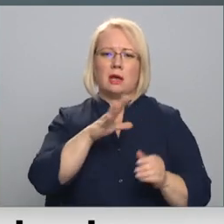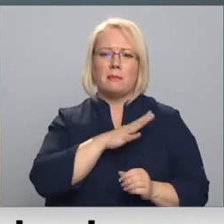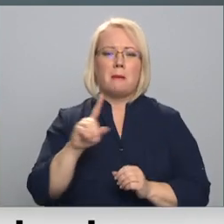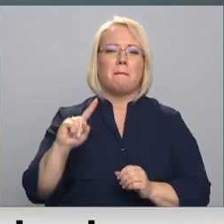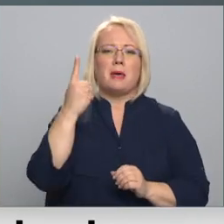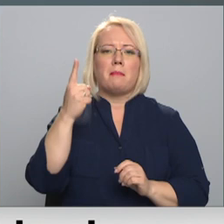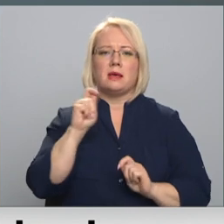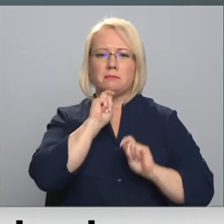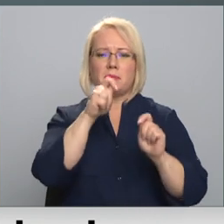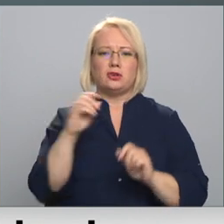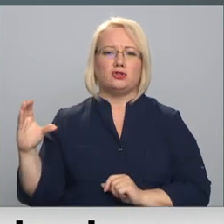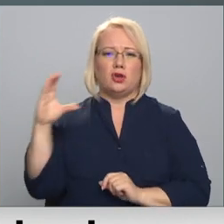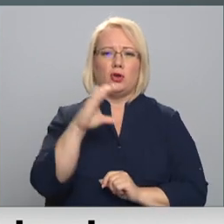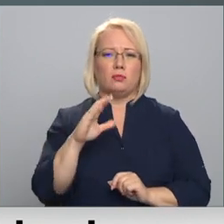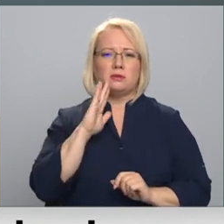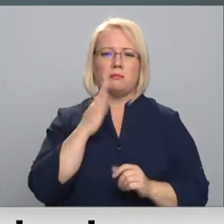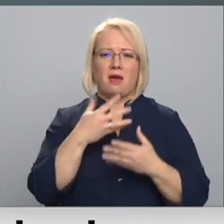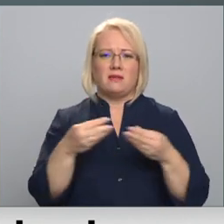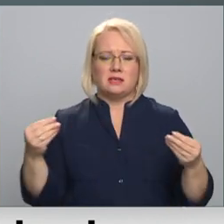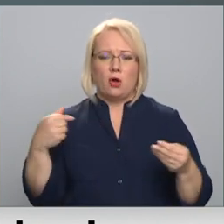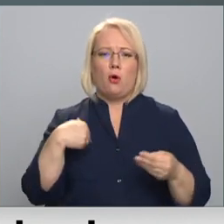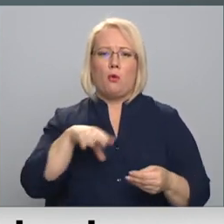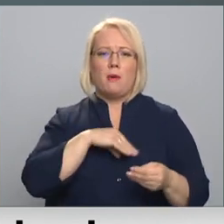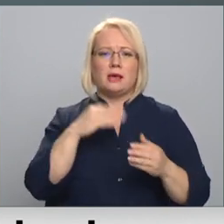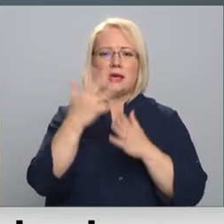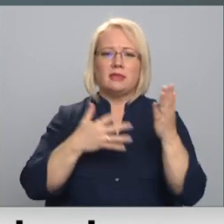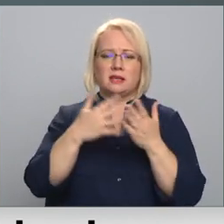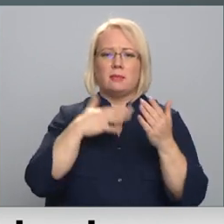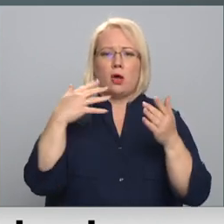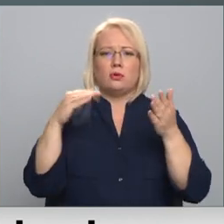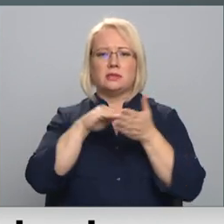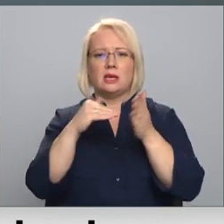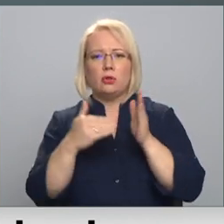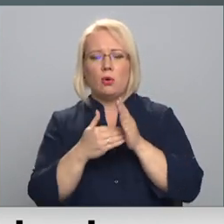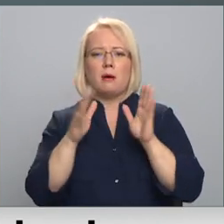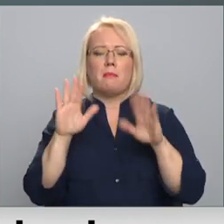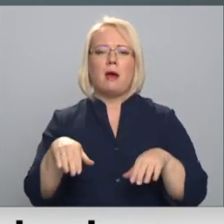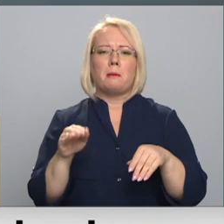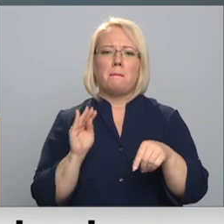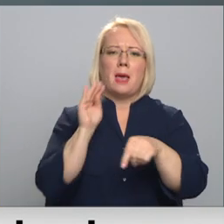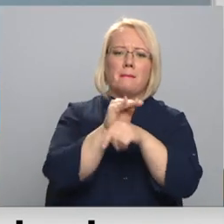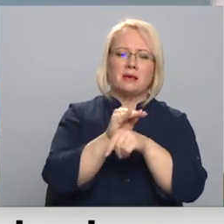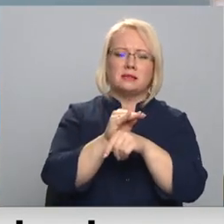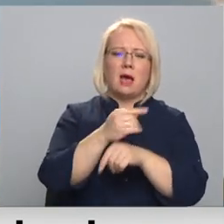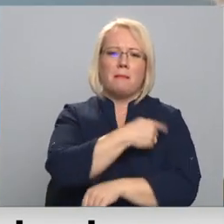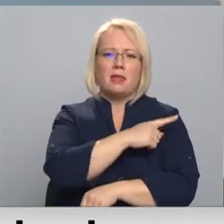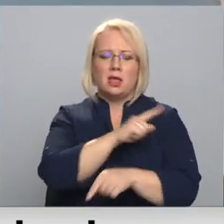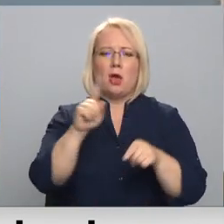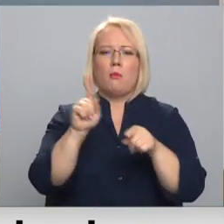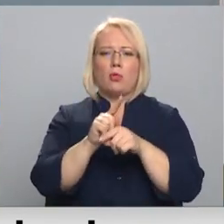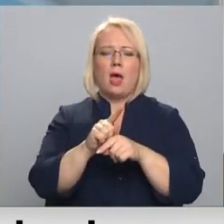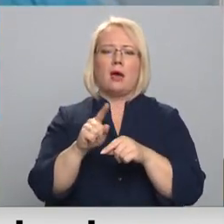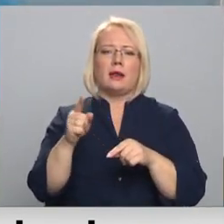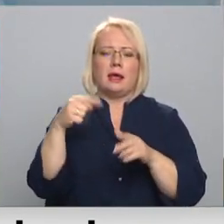mums izdevās atrisināt daudz situācijas un lietas, piemēram, ar piemaksām mediķiem un iešvēt resursu darbiniekiem. Arī šogad valsts